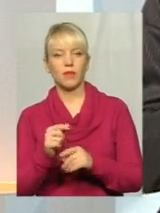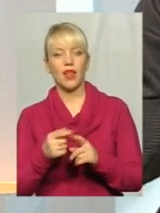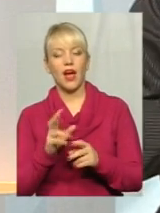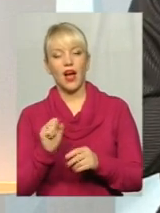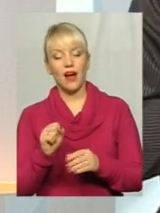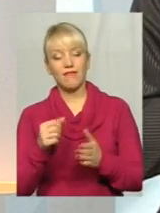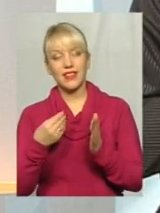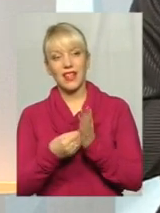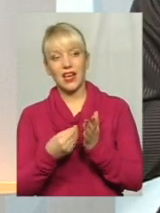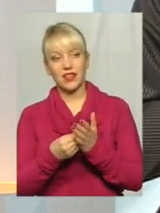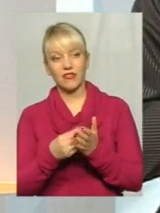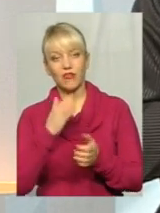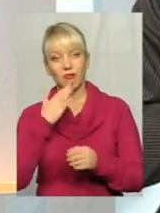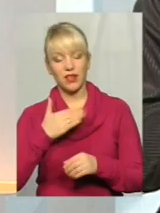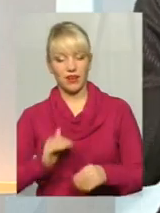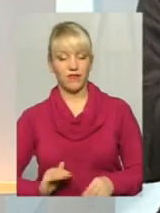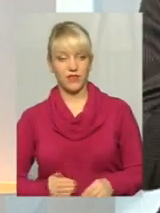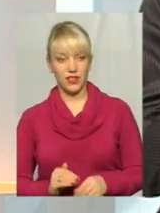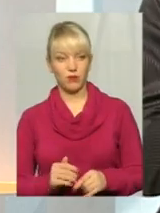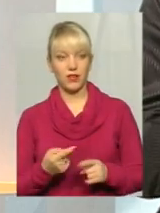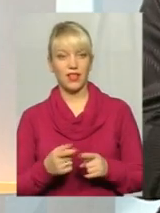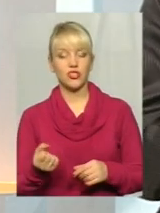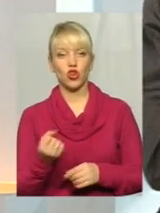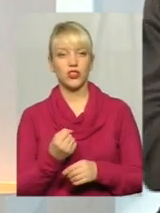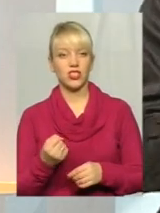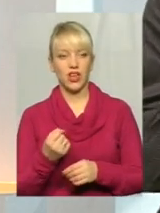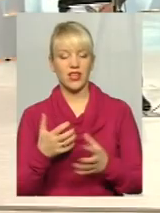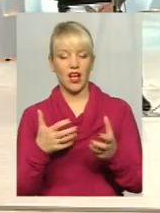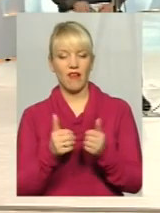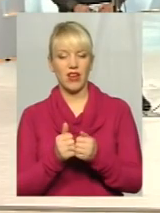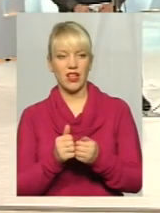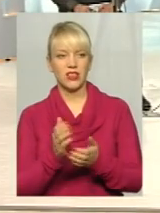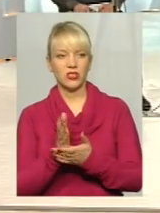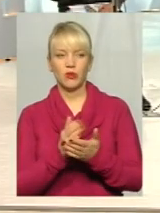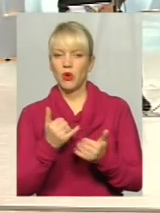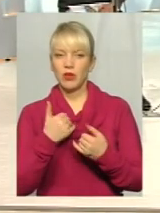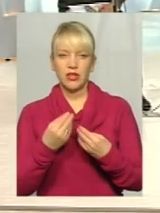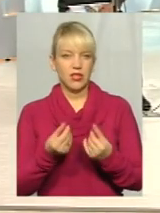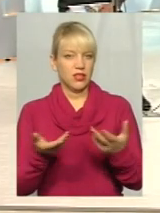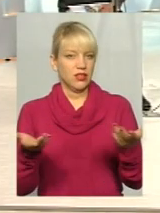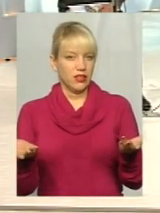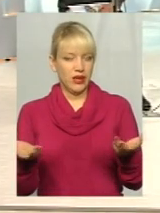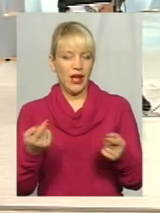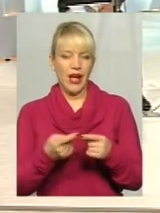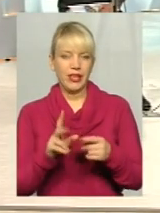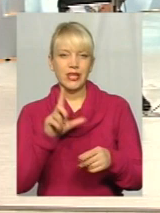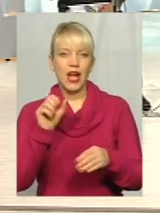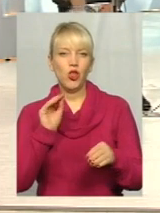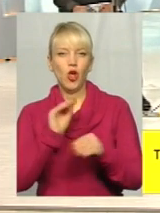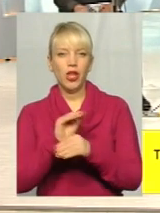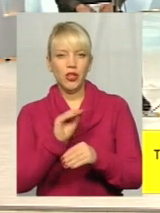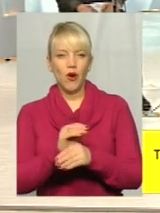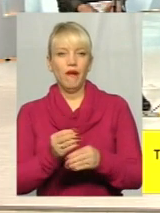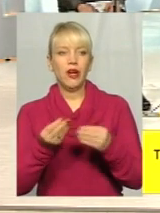тарифі, в моїй фірме, на содержання аварійних служб у мене дінеки немає. Це просто додатково гроші.